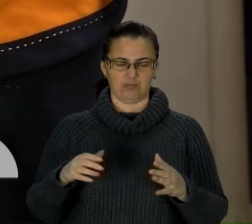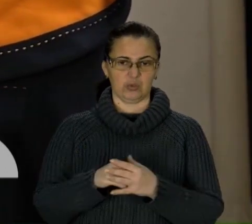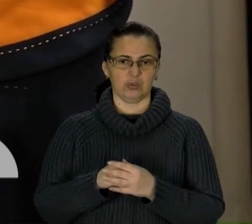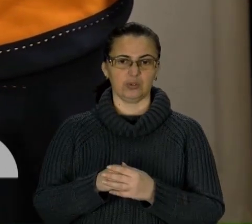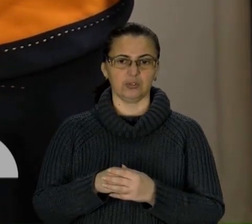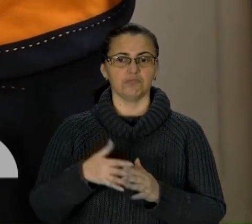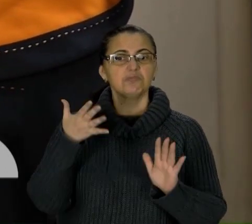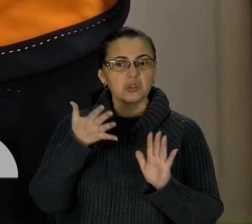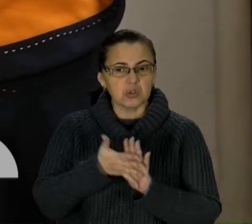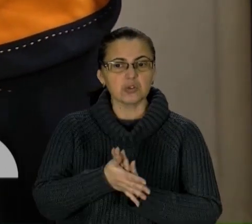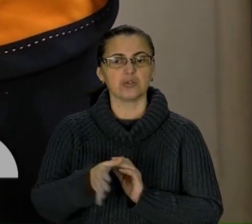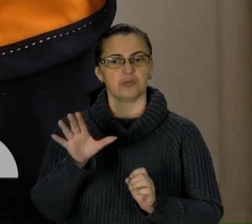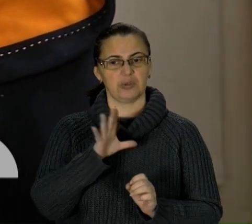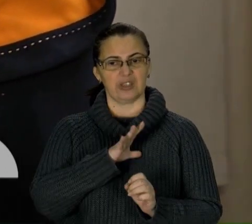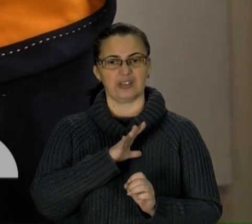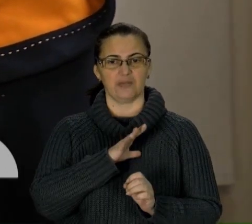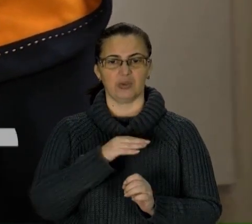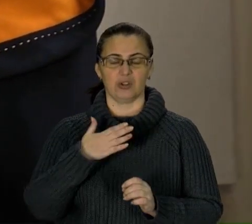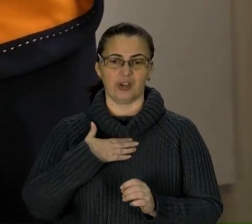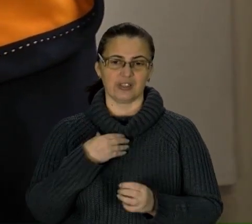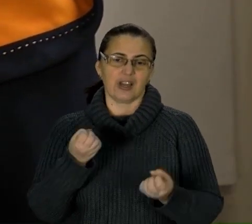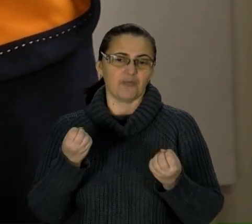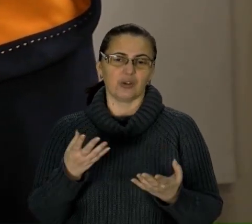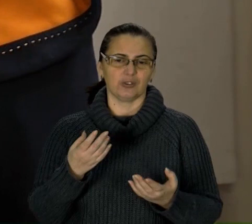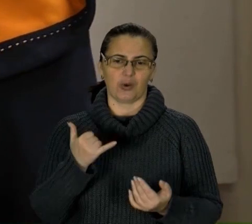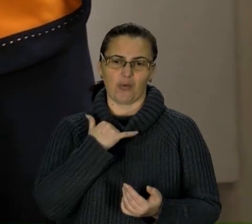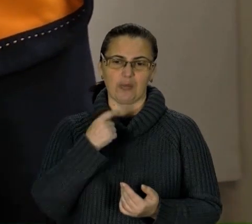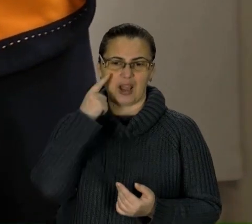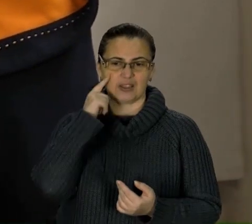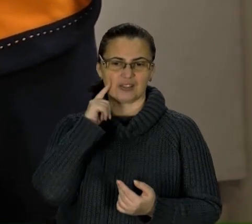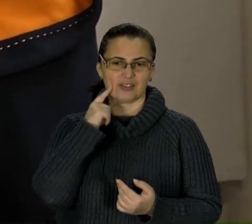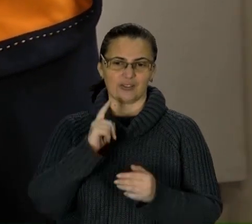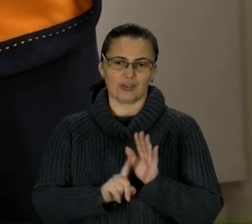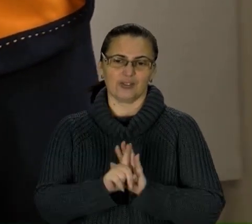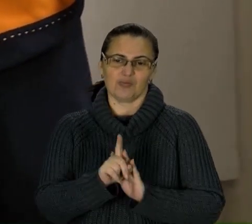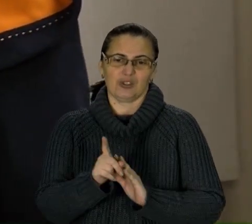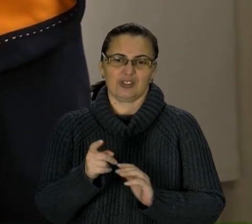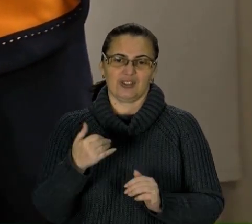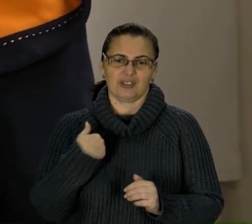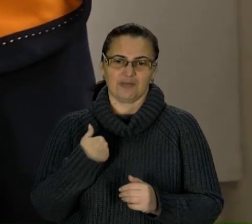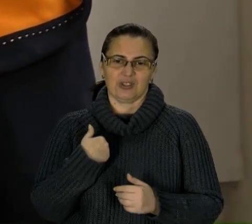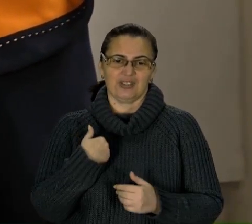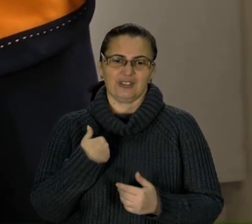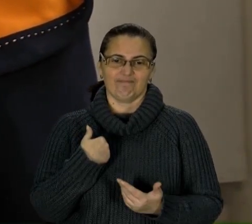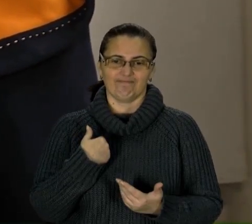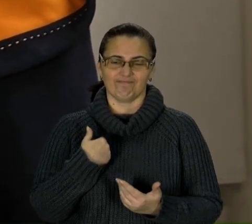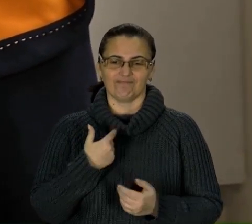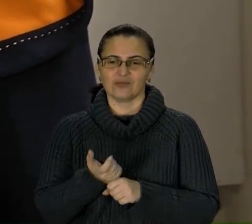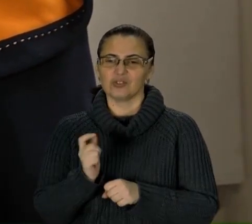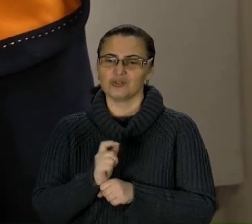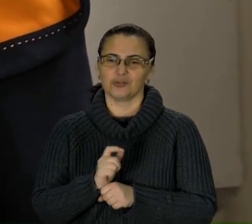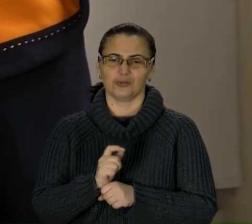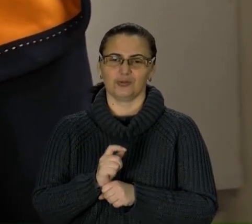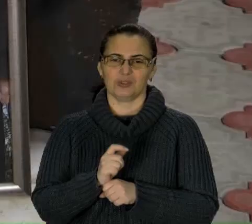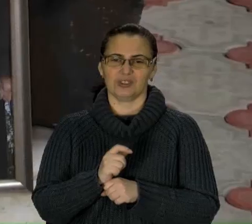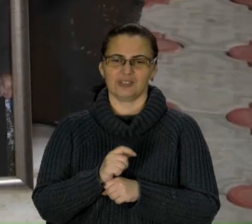розуміння було таке. Я просто, у мене сльози навертаються, мені за ним навіть дуже скучно,